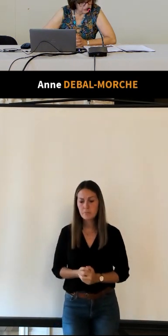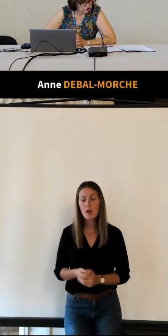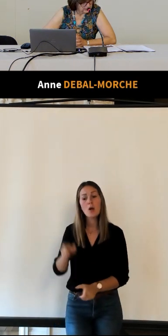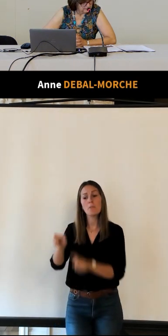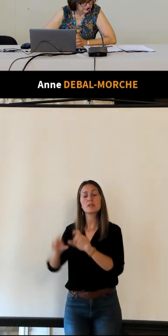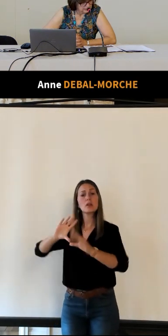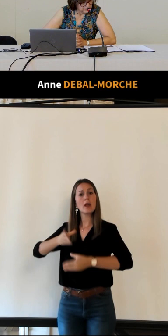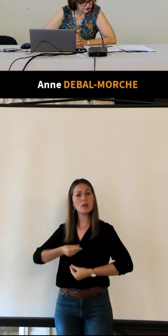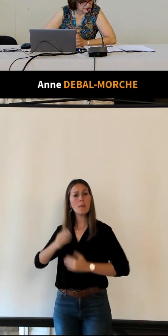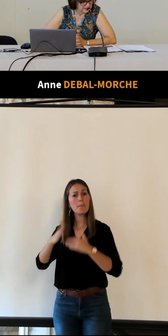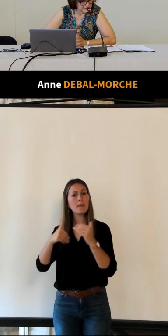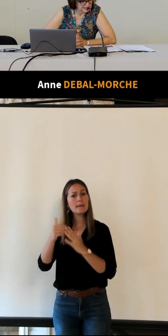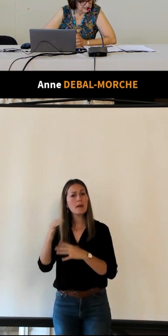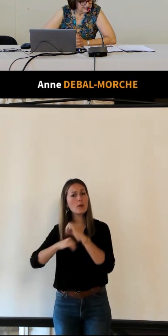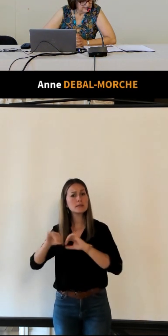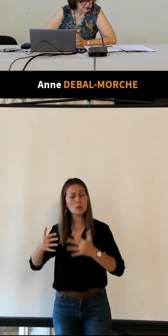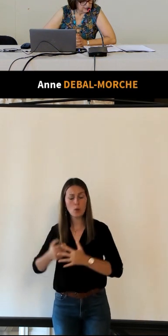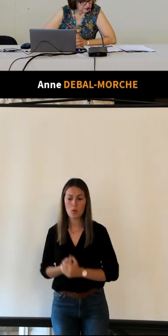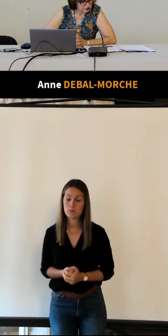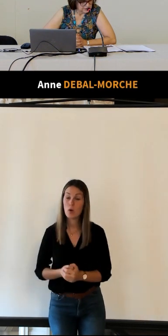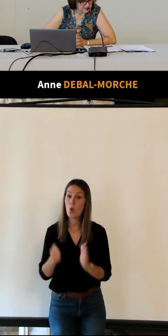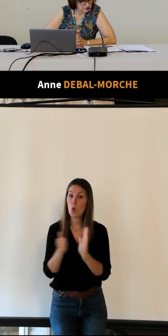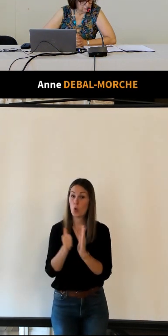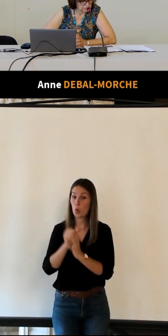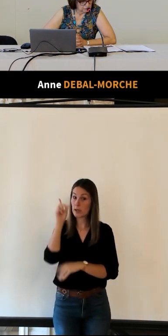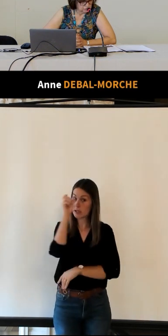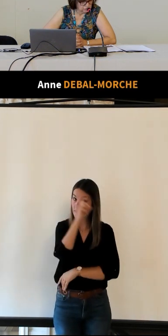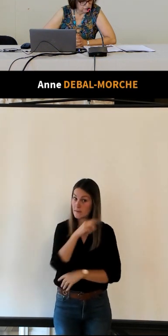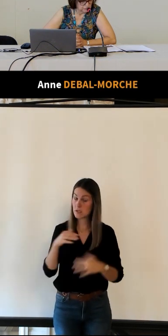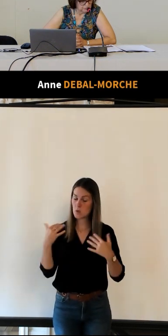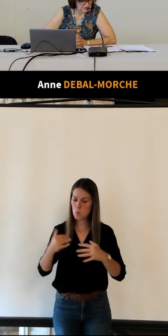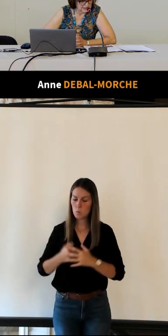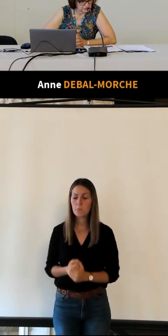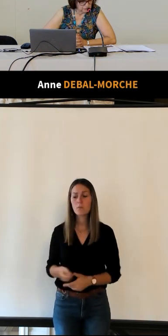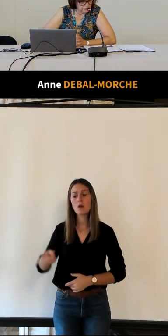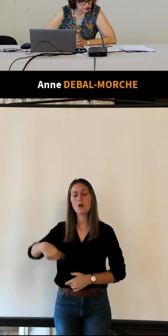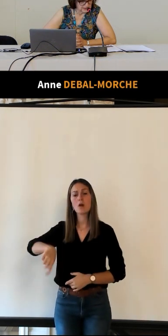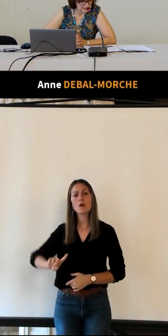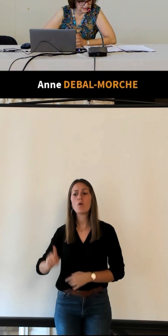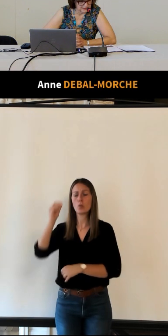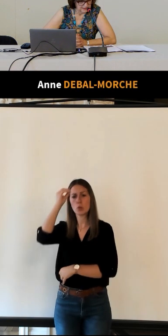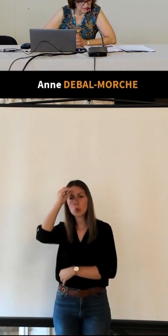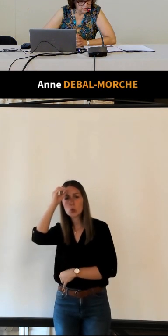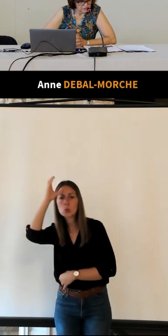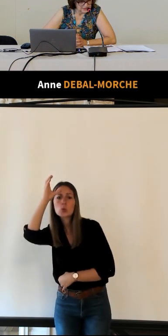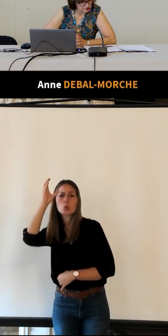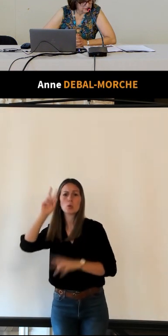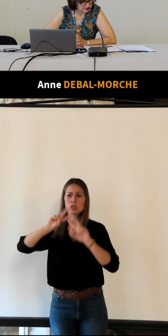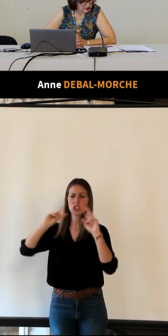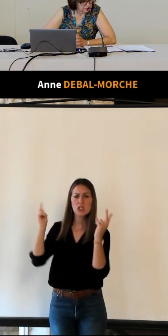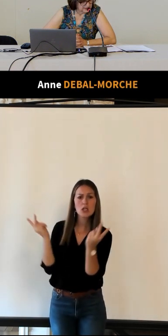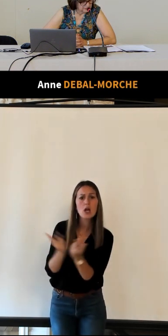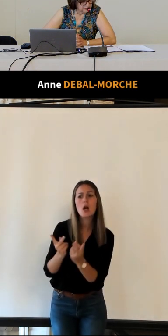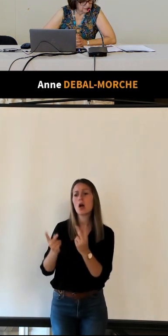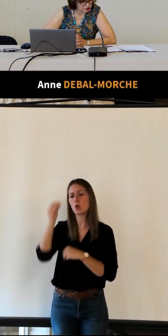difficile à jouer en effet c'est à leur éducation tenue instruction générale connaissance